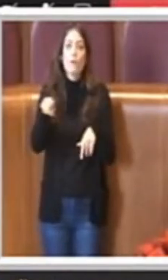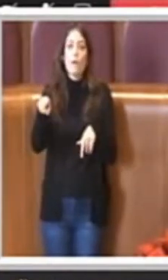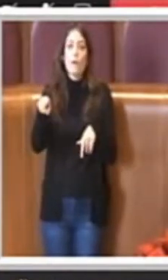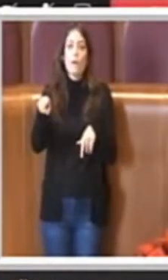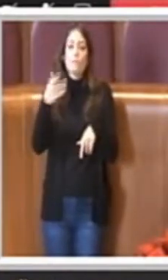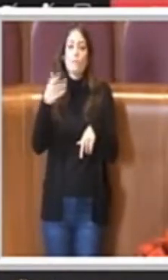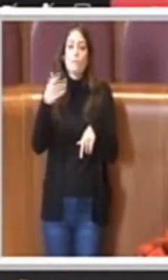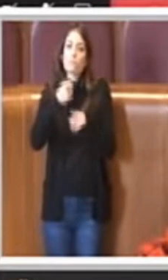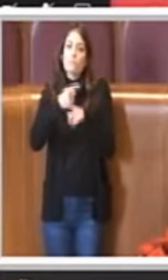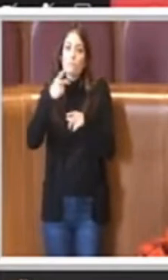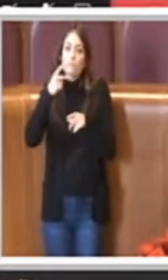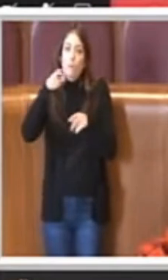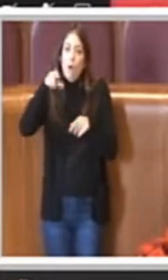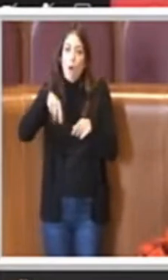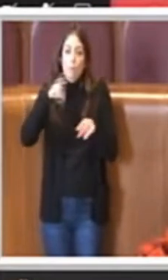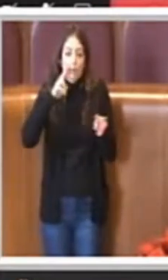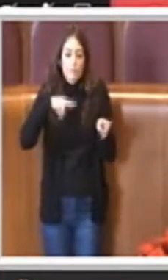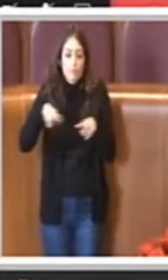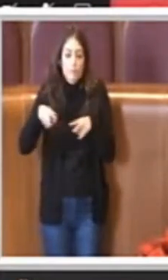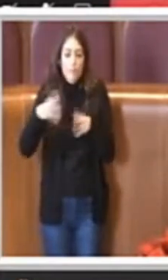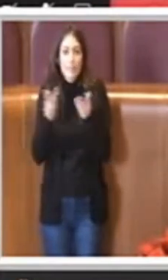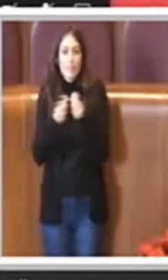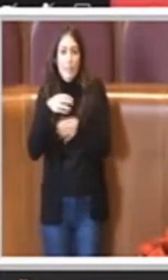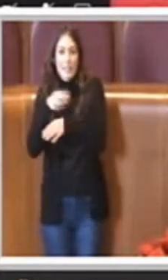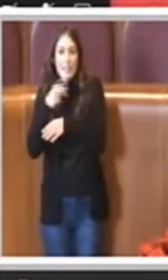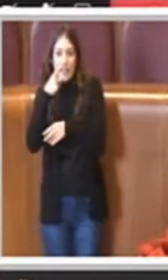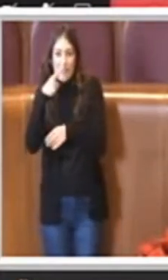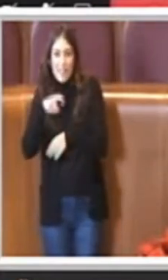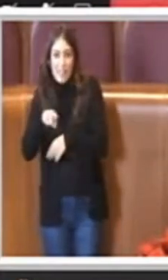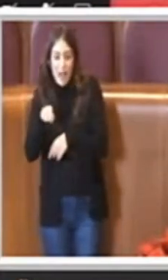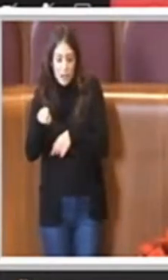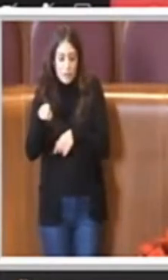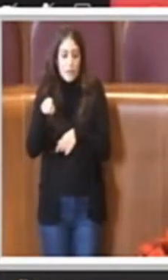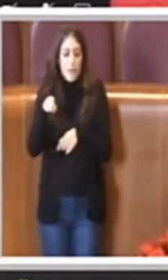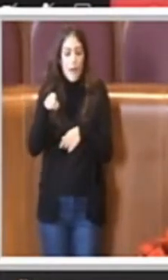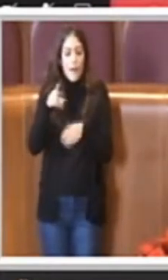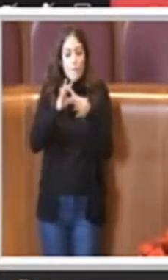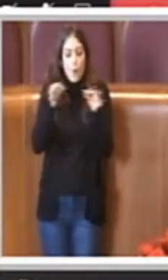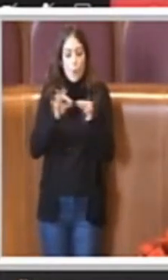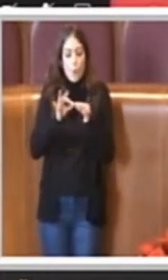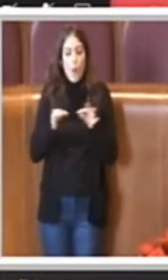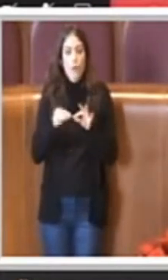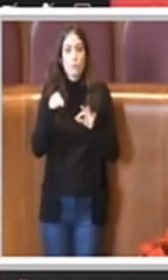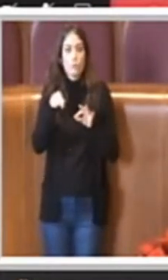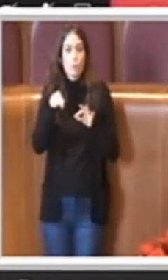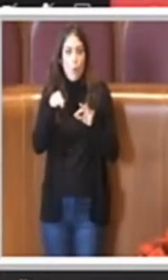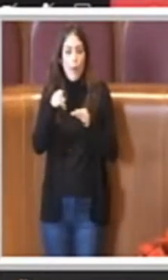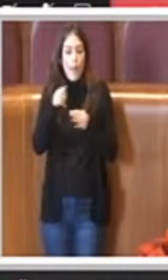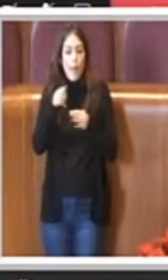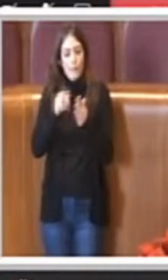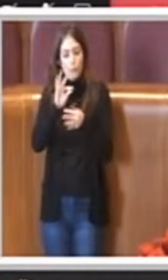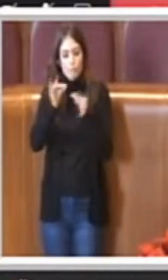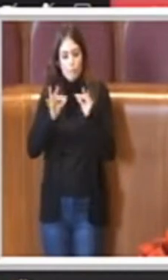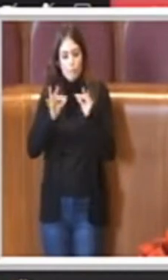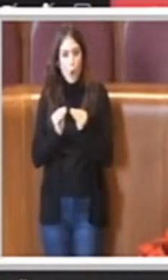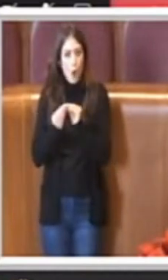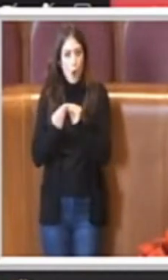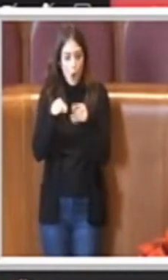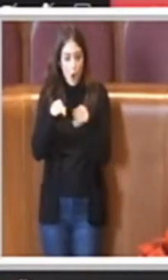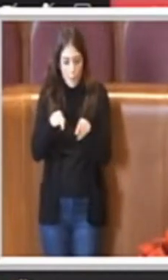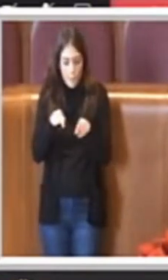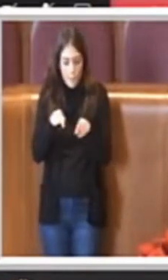con il Ministero di Comunità e Finanze la formulazione dell'emendamento e poi quindi il